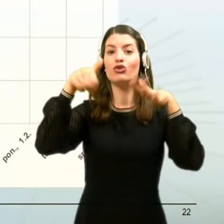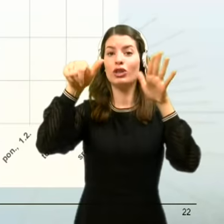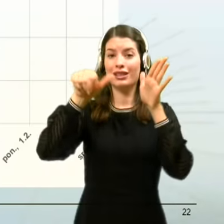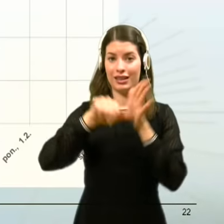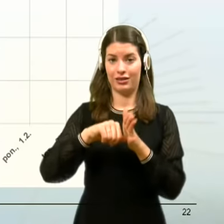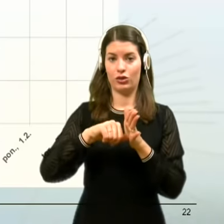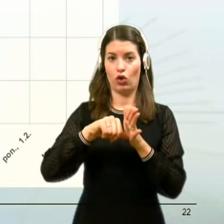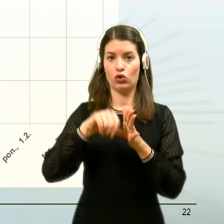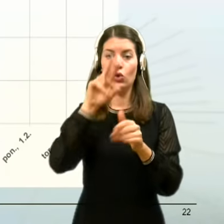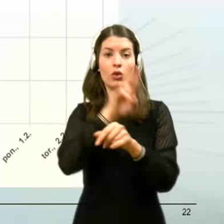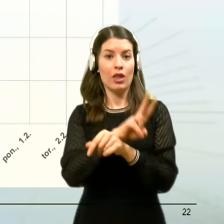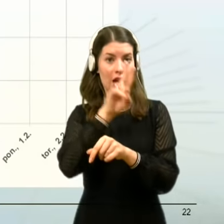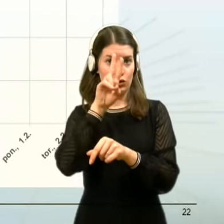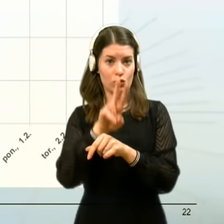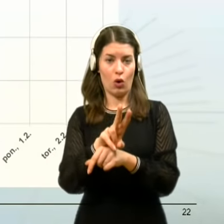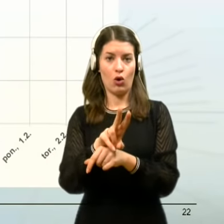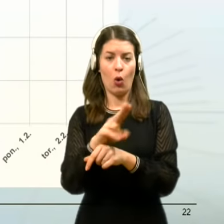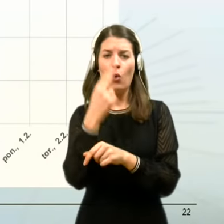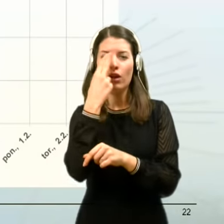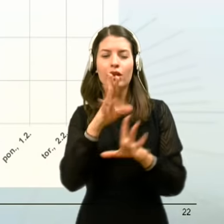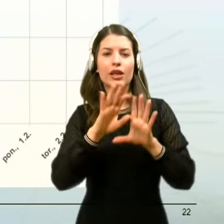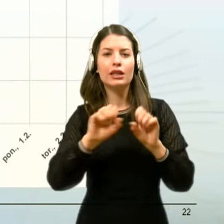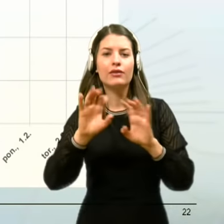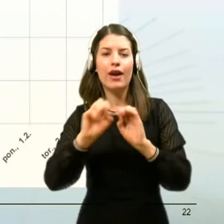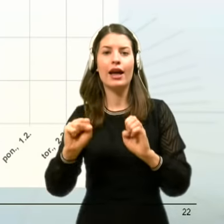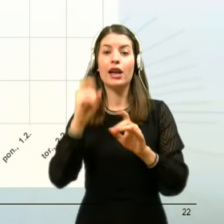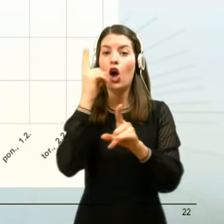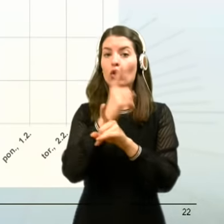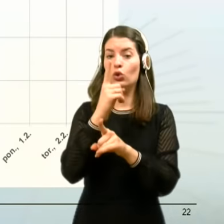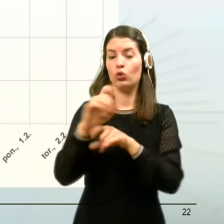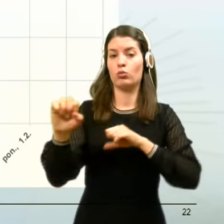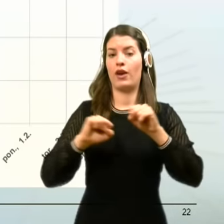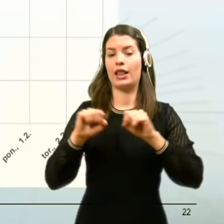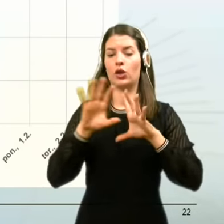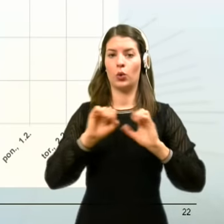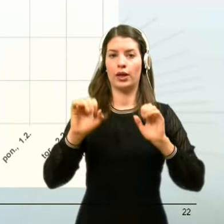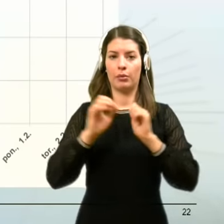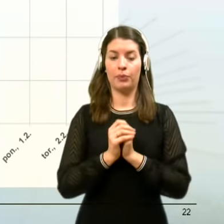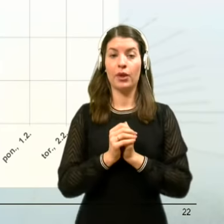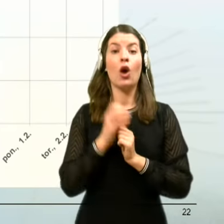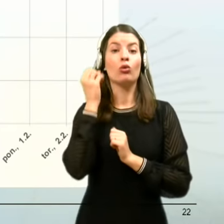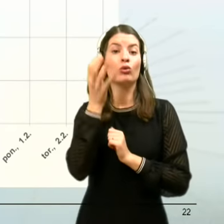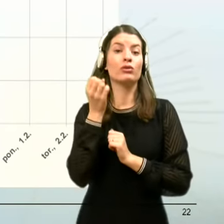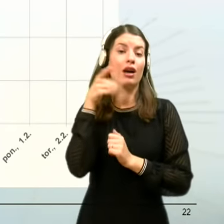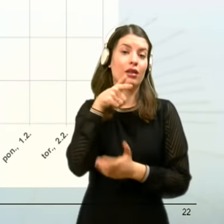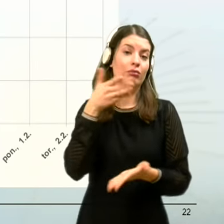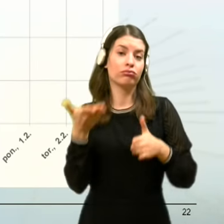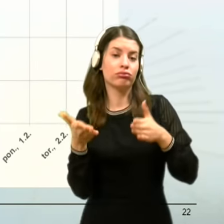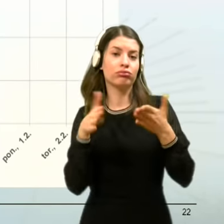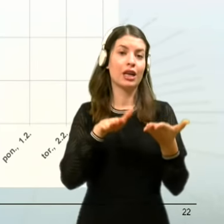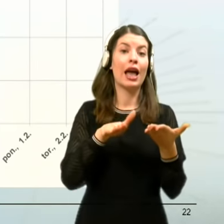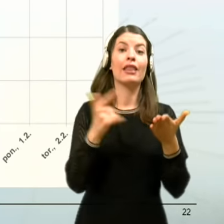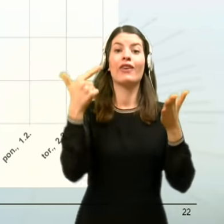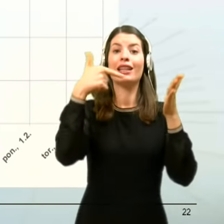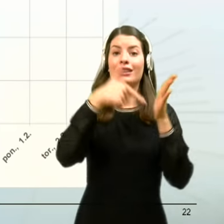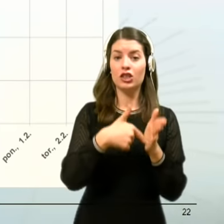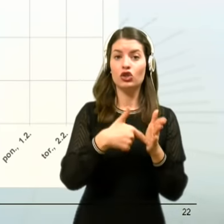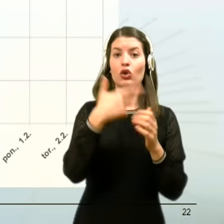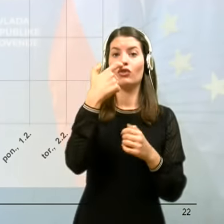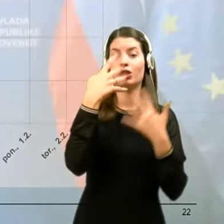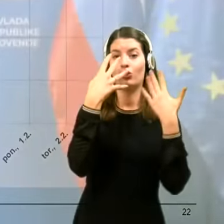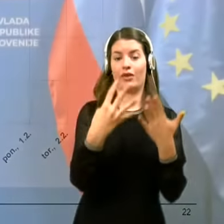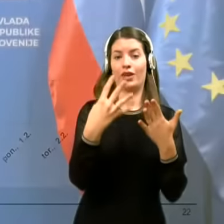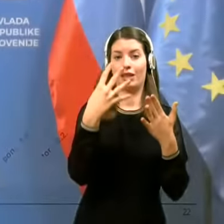nadzorov na krajih glede izvanja določb povladnih odlokov. Dnevno je to v poprečju preko 2.290